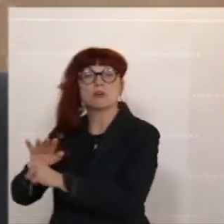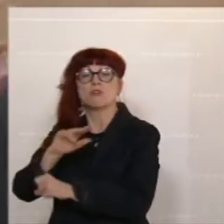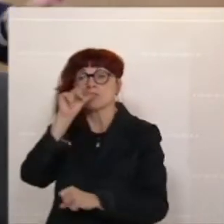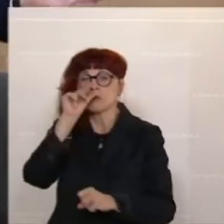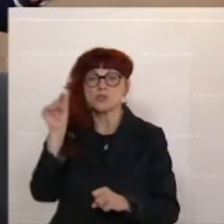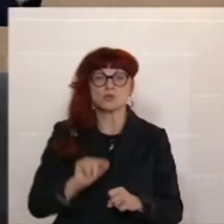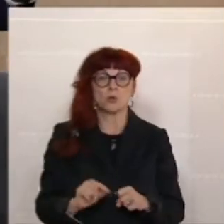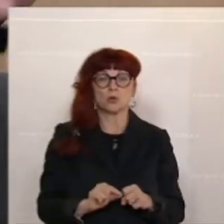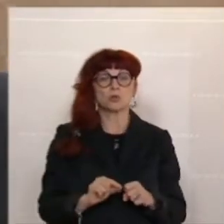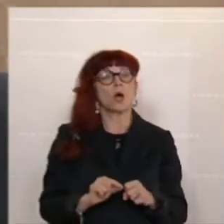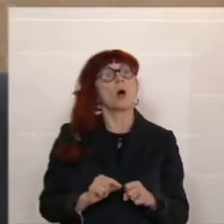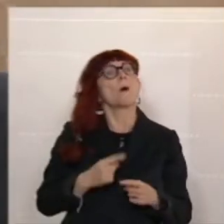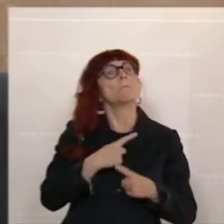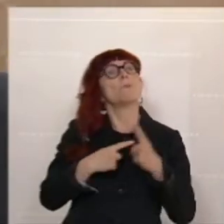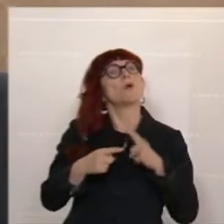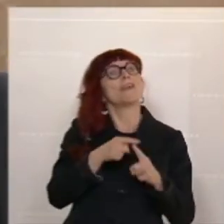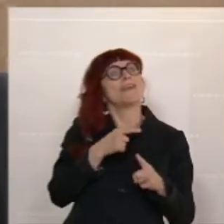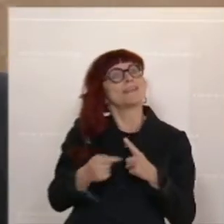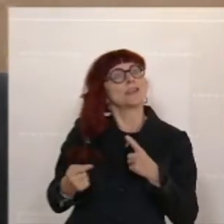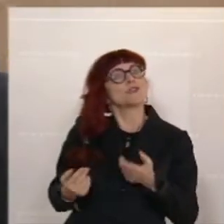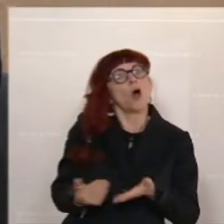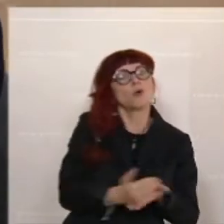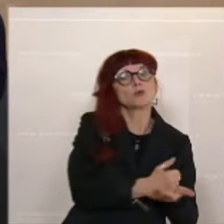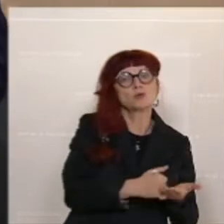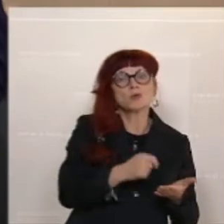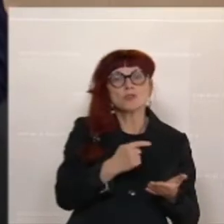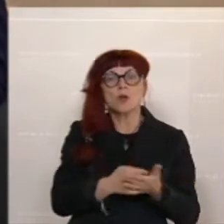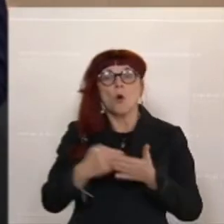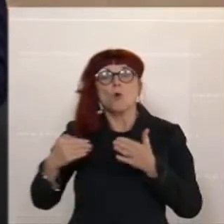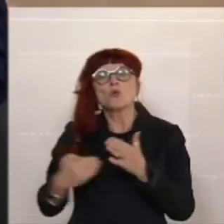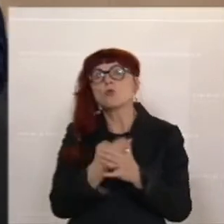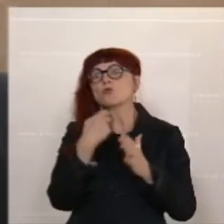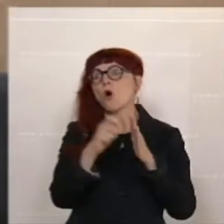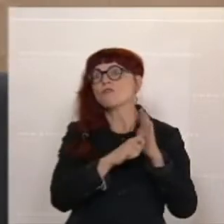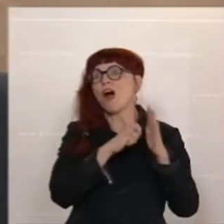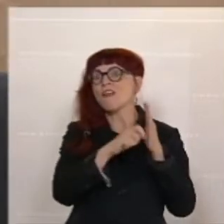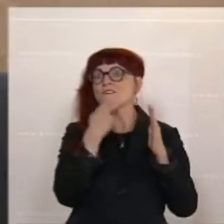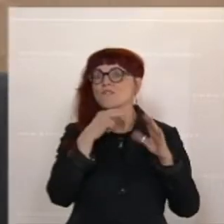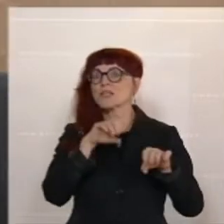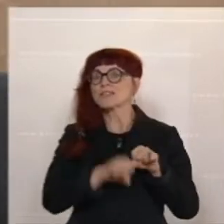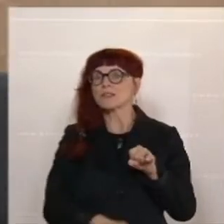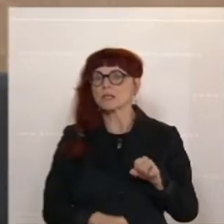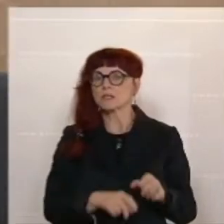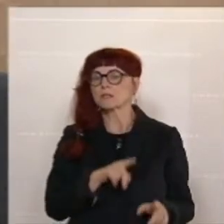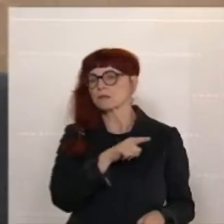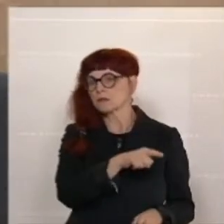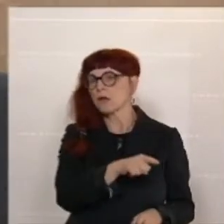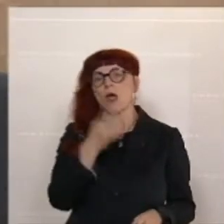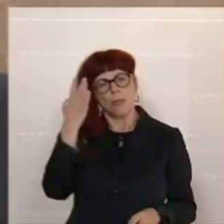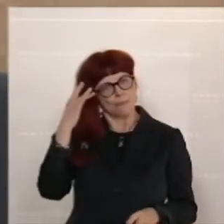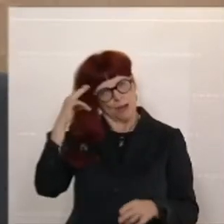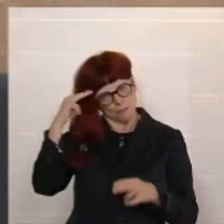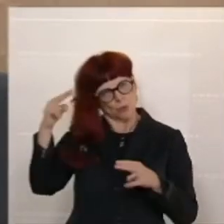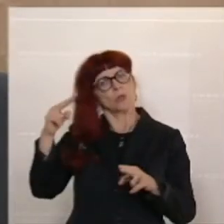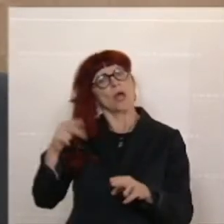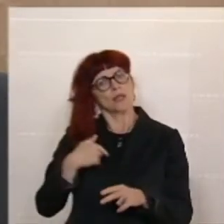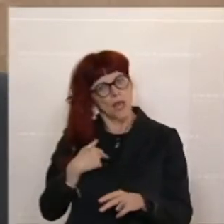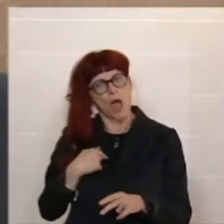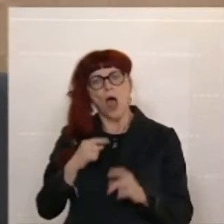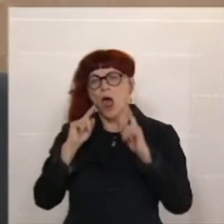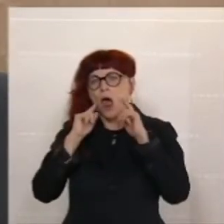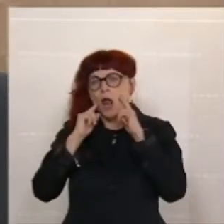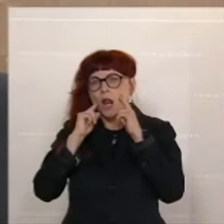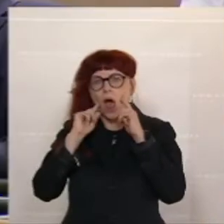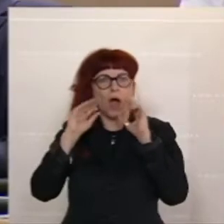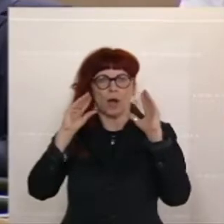wechseln und Neuwahlen dadurch herbeizureden. Meine sehr geehrten Damen und Herren, da haben Sie recht, da vergeht mir das Lachen, das ist der